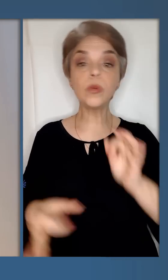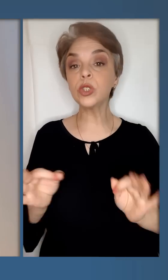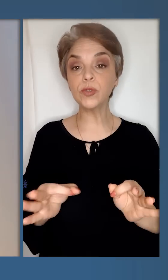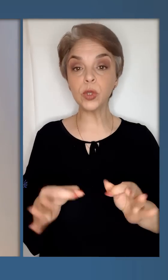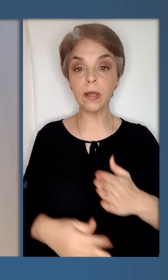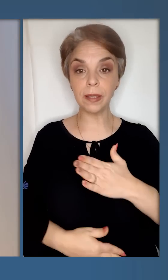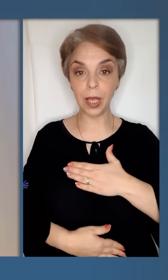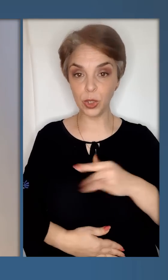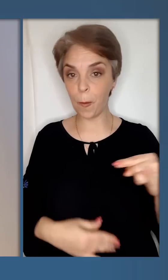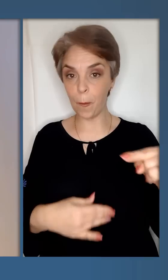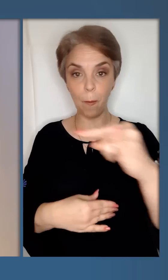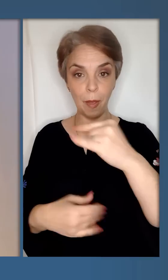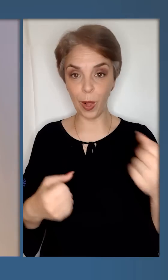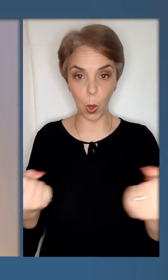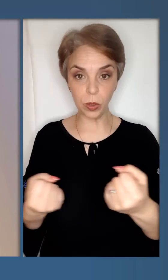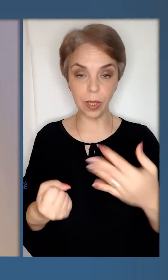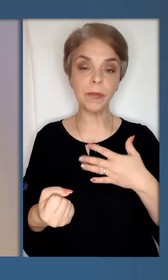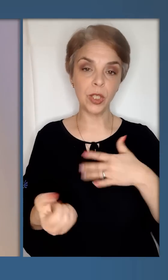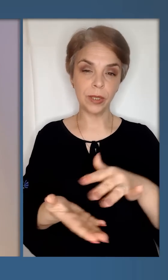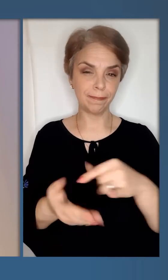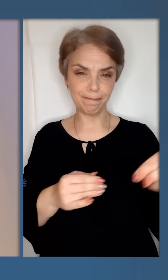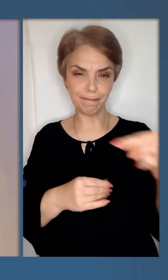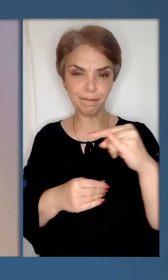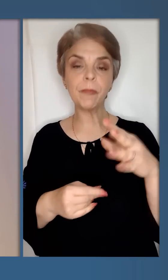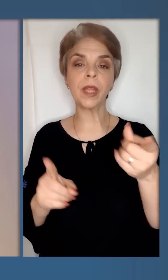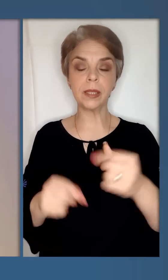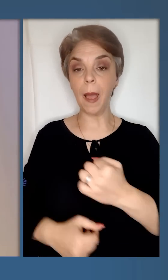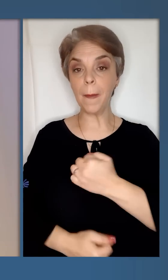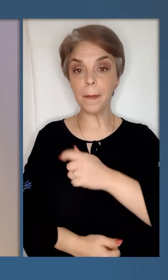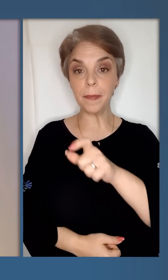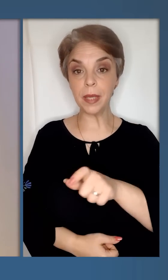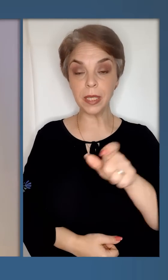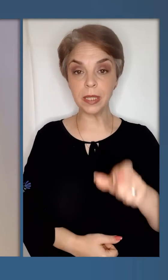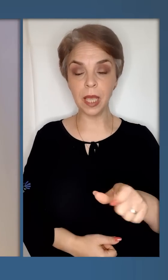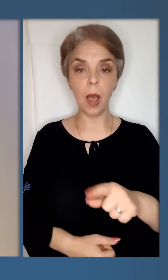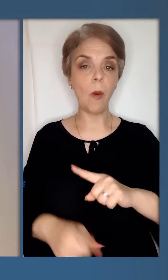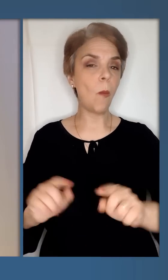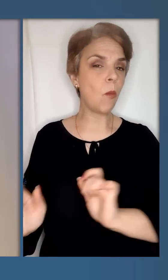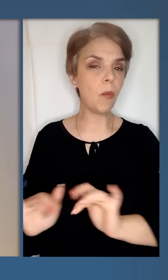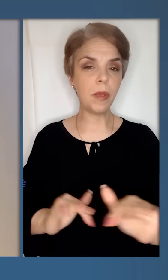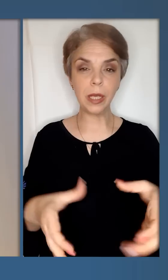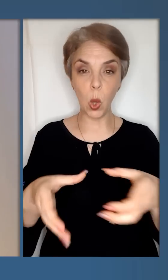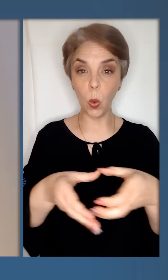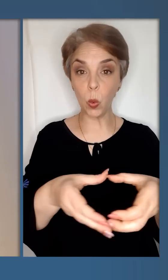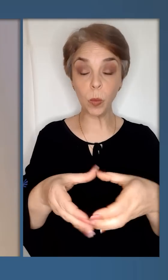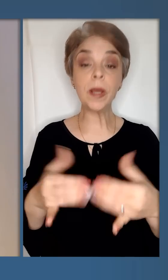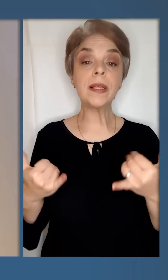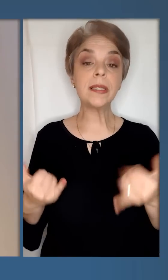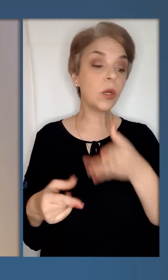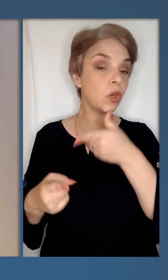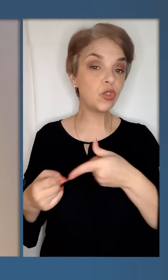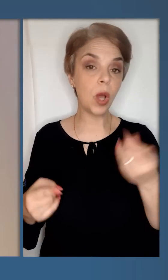звичайно, нашим пілотам, пілотам наших винищувачів та бійцям мобільних вогневих груп.